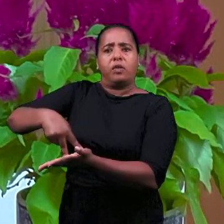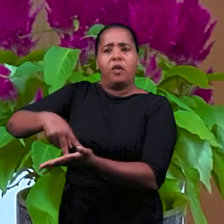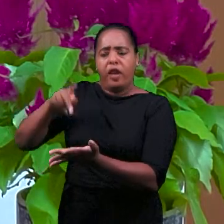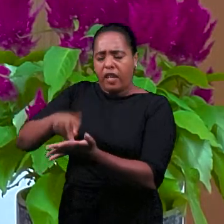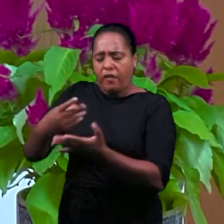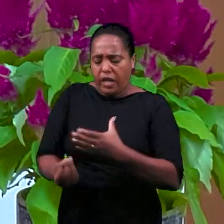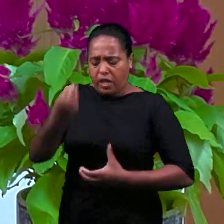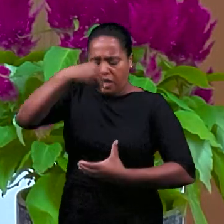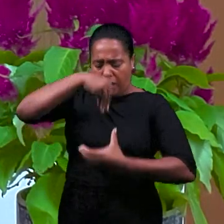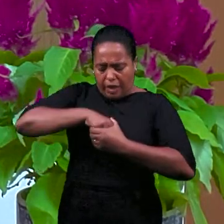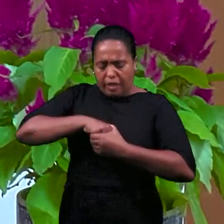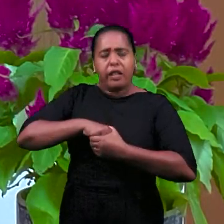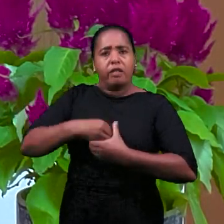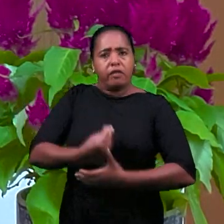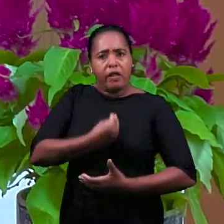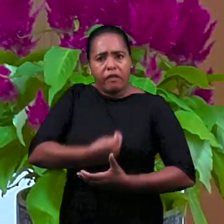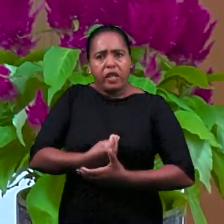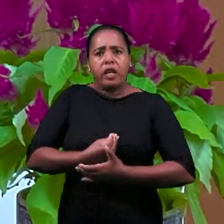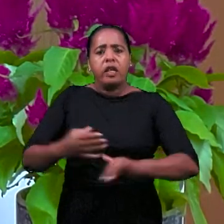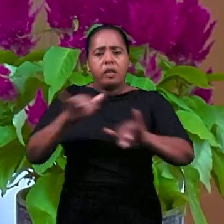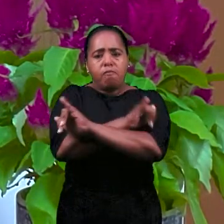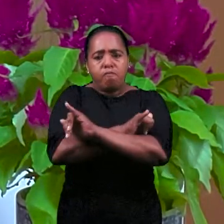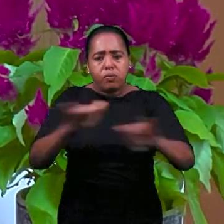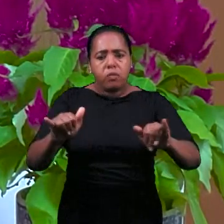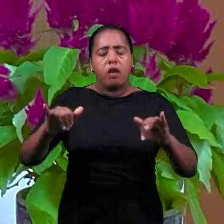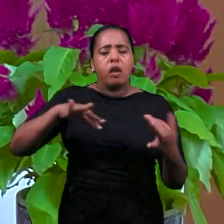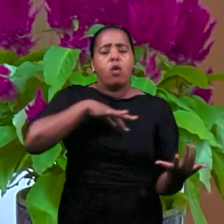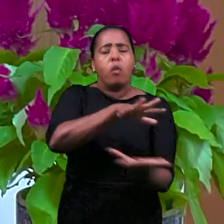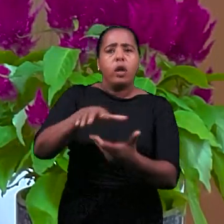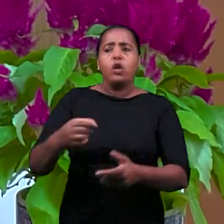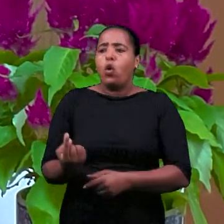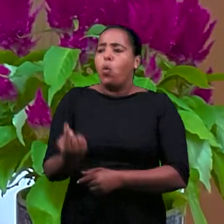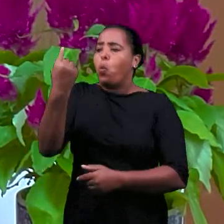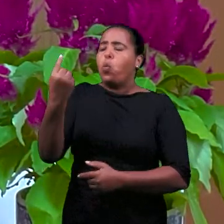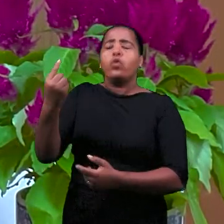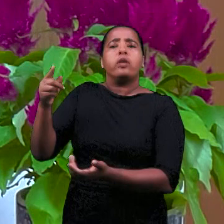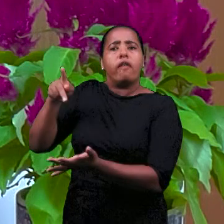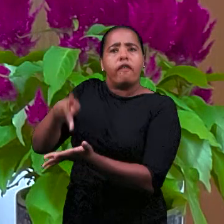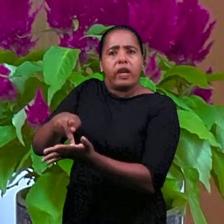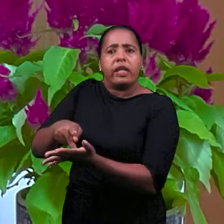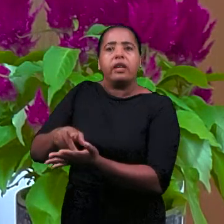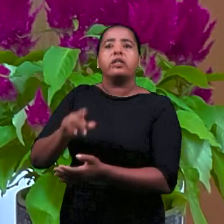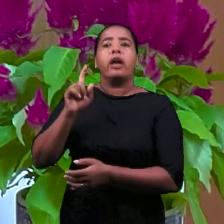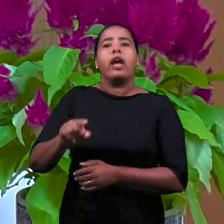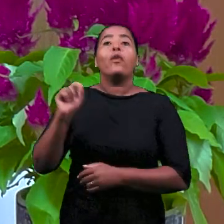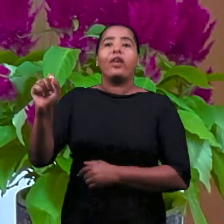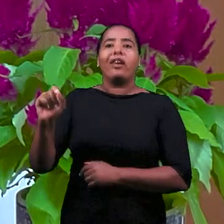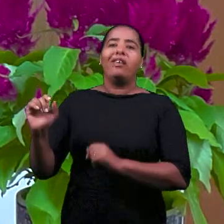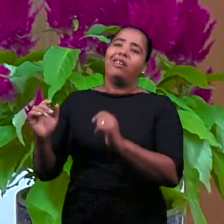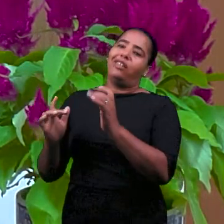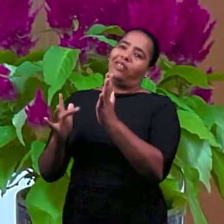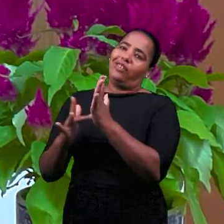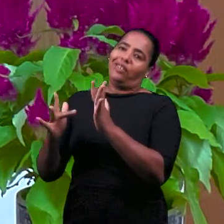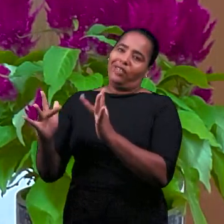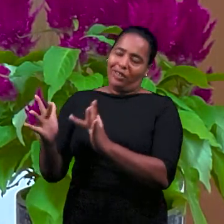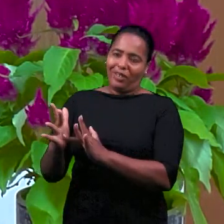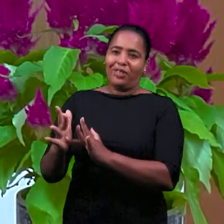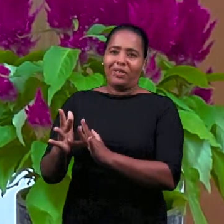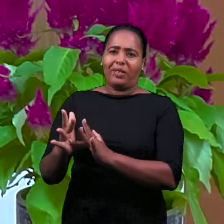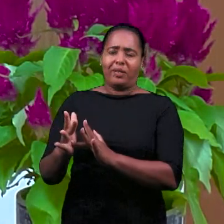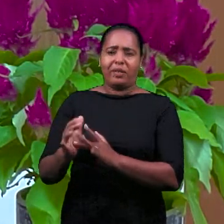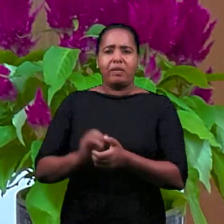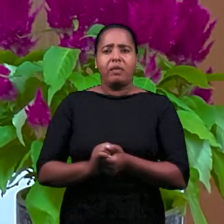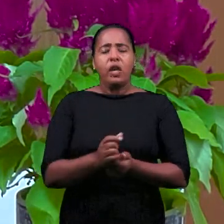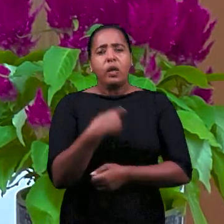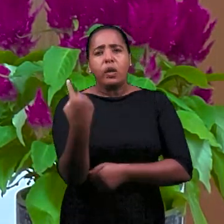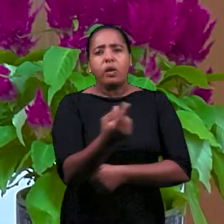в твоей жизни. И он провозглашает на весь мир, что существует только одна истина, истина Господа Иисуса.